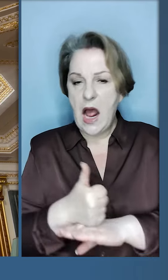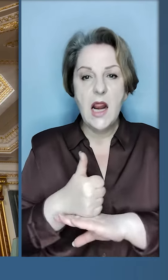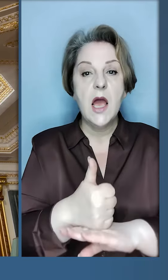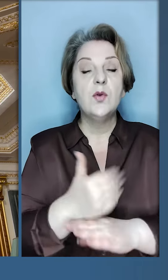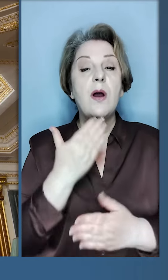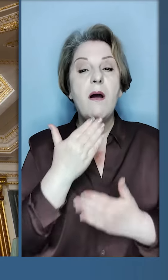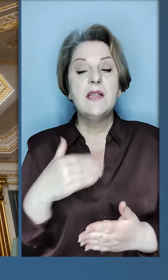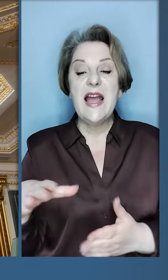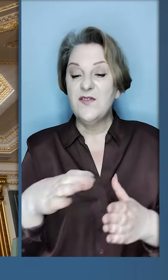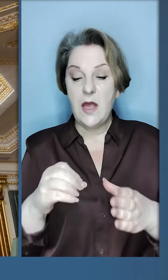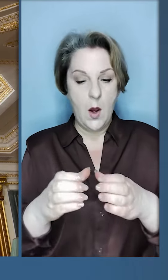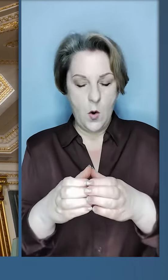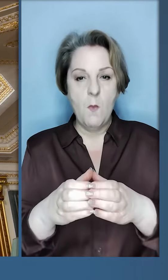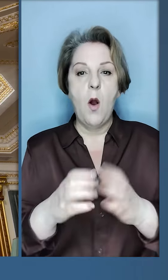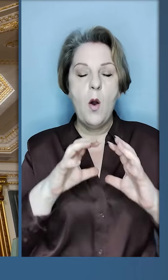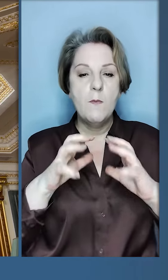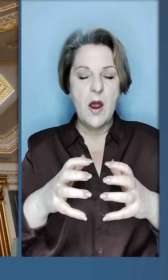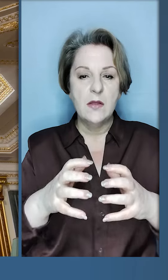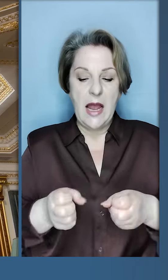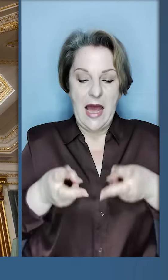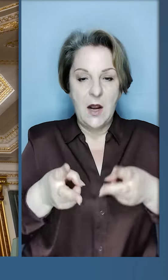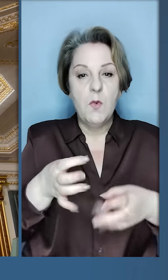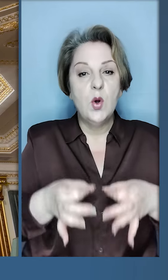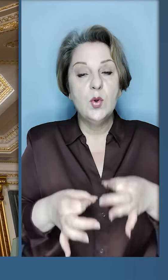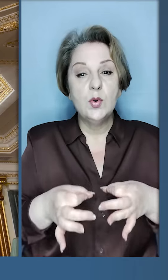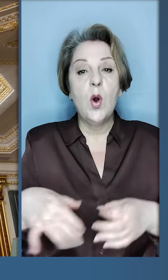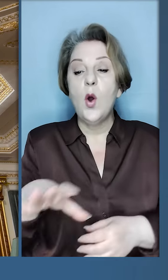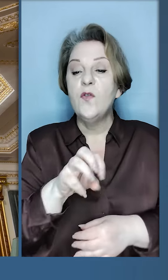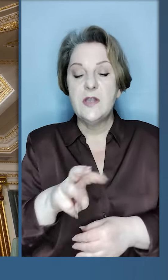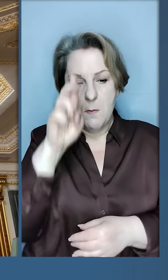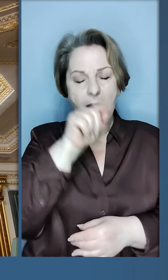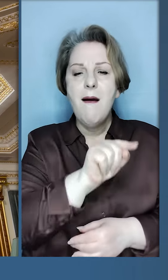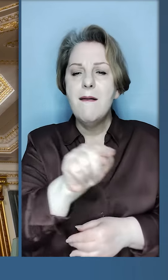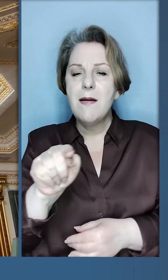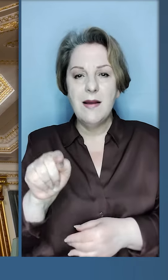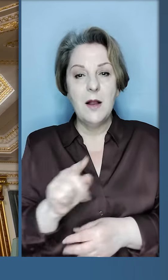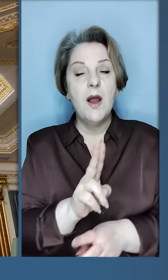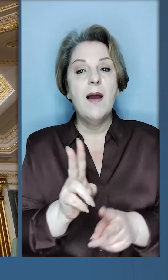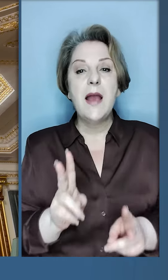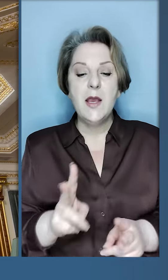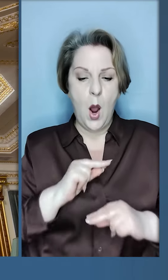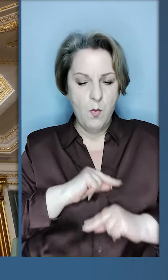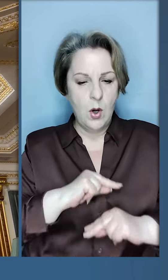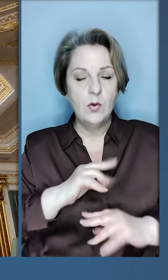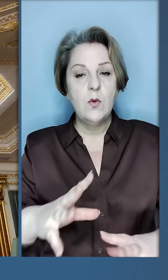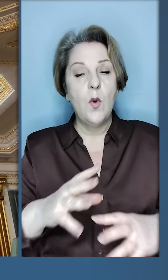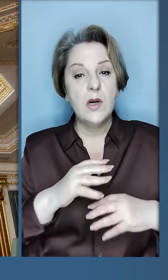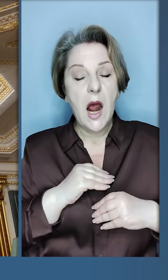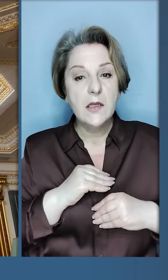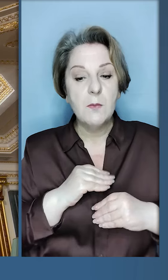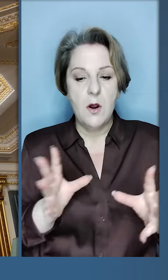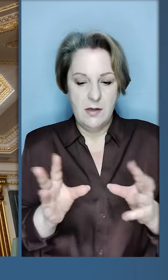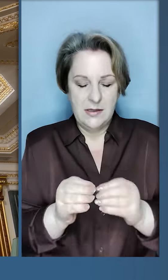за лідерство. Дякую всій команді Міжнародного кримінального суду. Усім країнам, які працюють